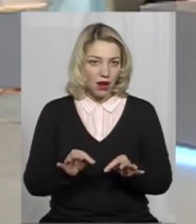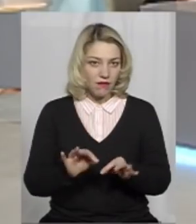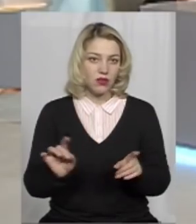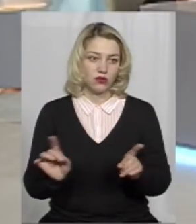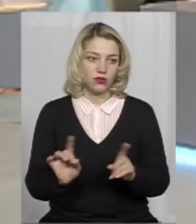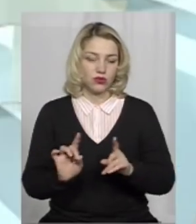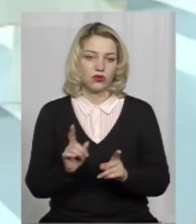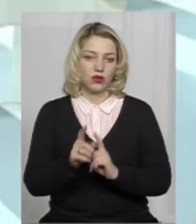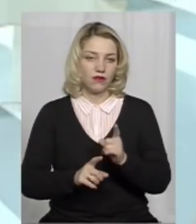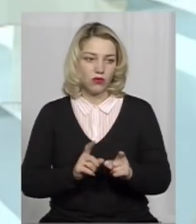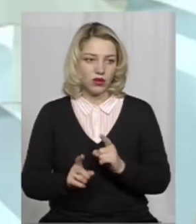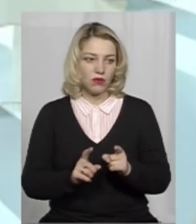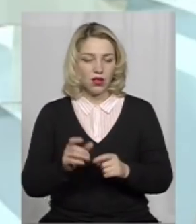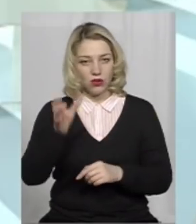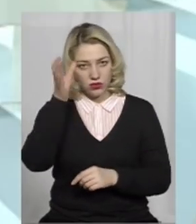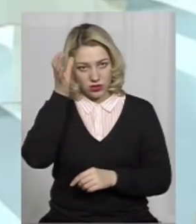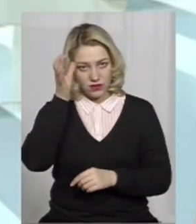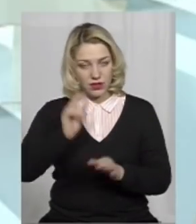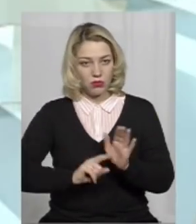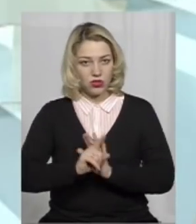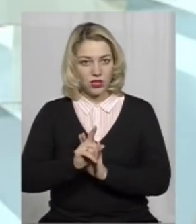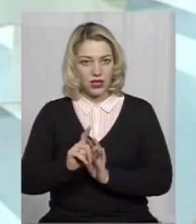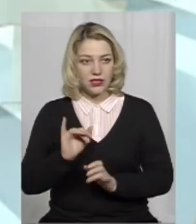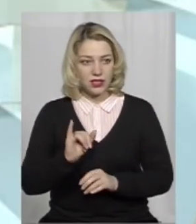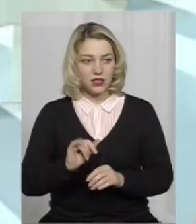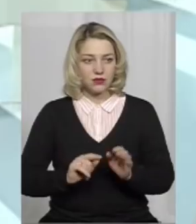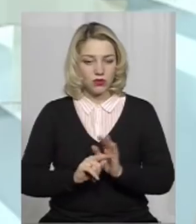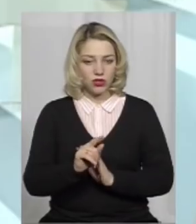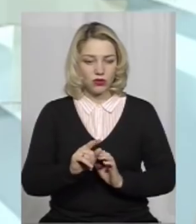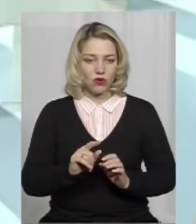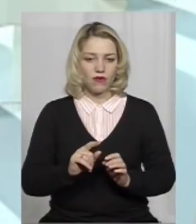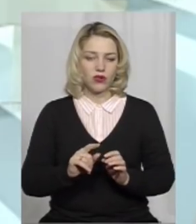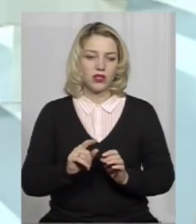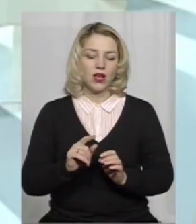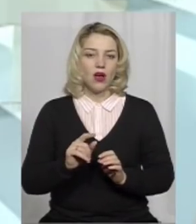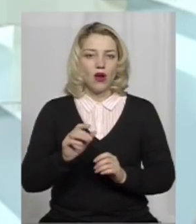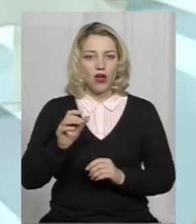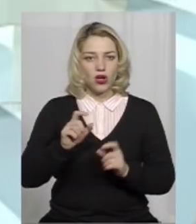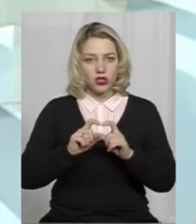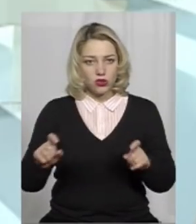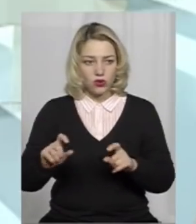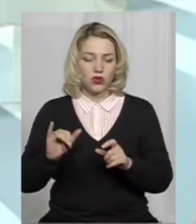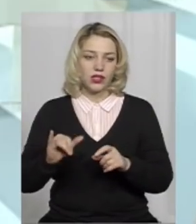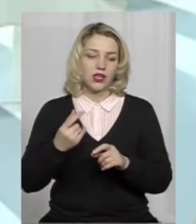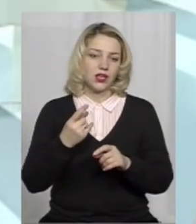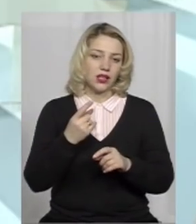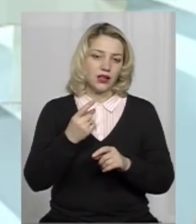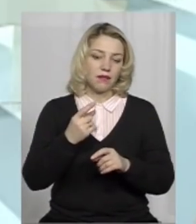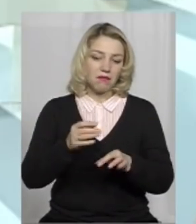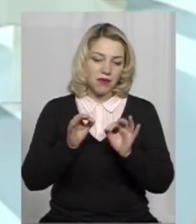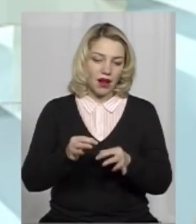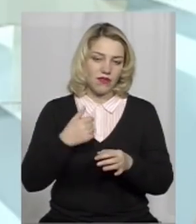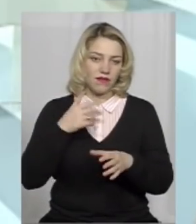реформа освіти почалася із початкової ланки освіти. Мені видається абсолютно